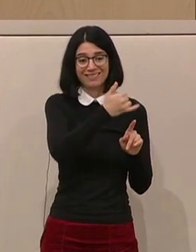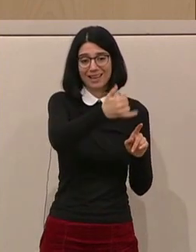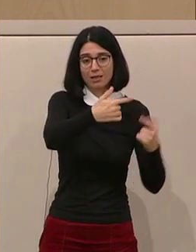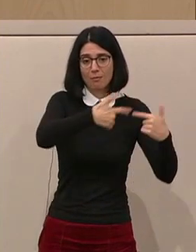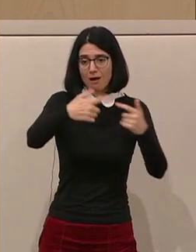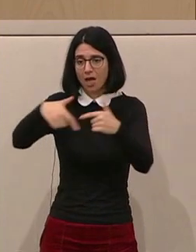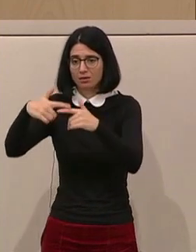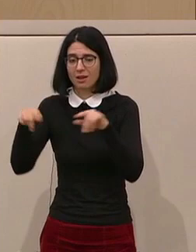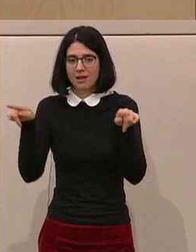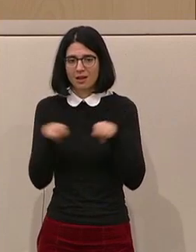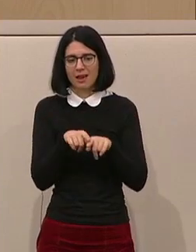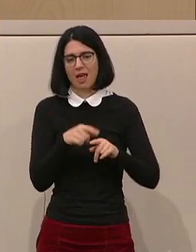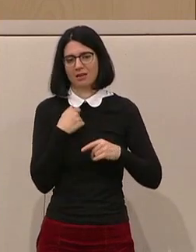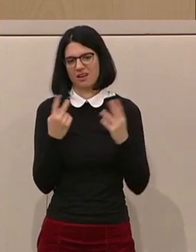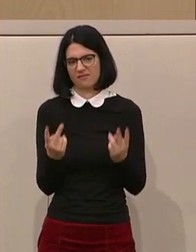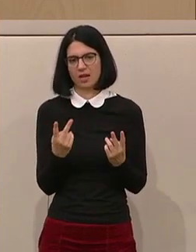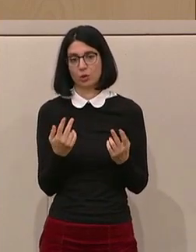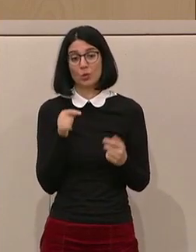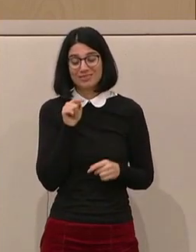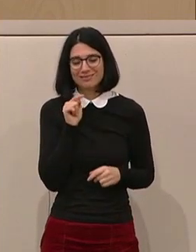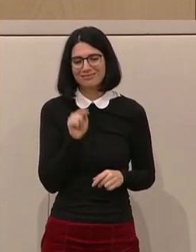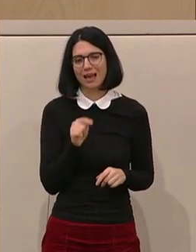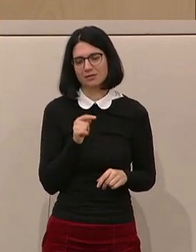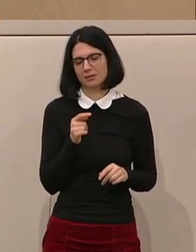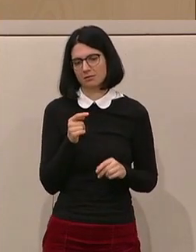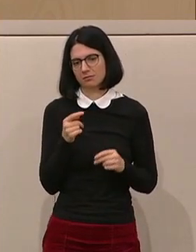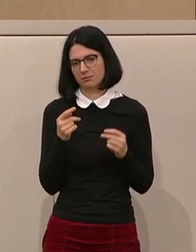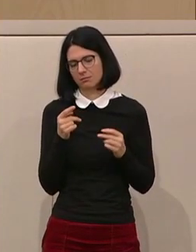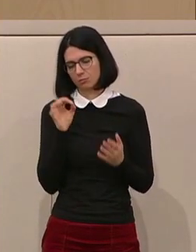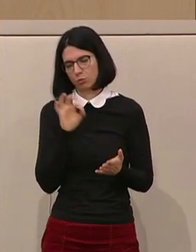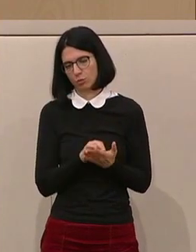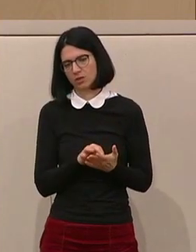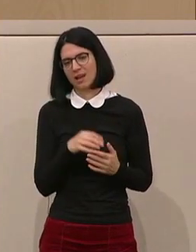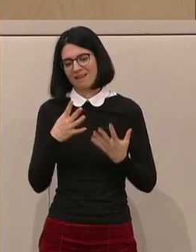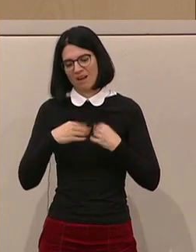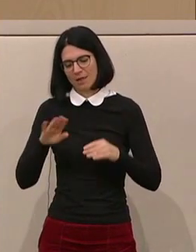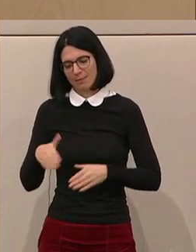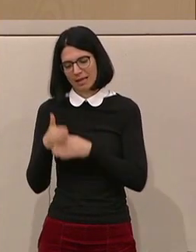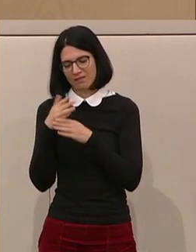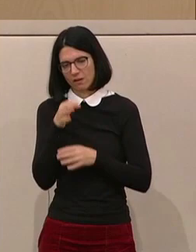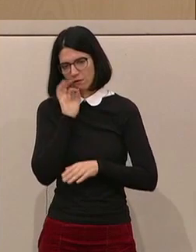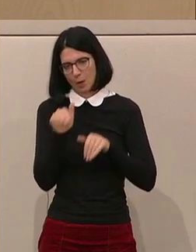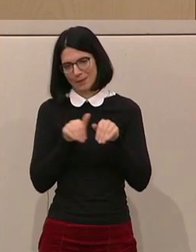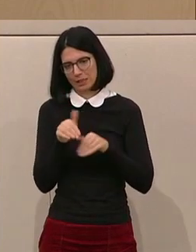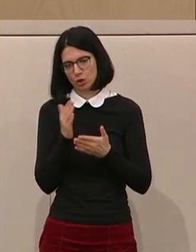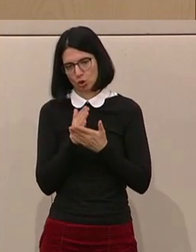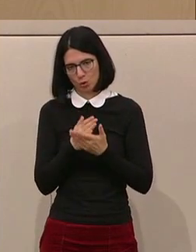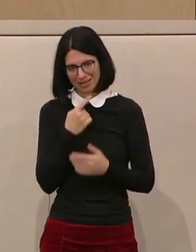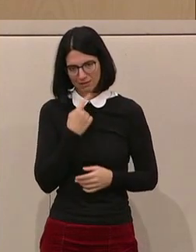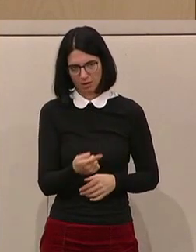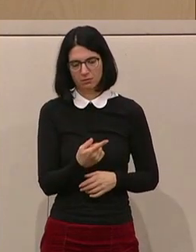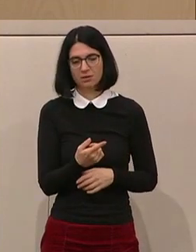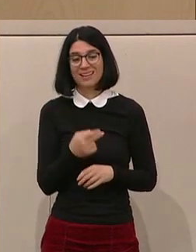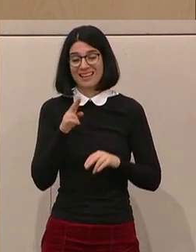viel wert. Und hier ist der Knackpunkt. Und wenn wir die Familienbeilhilfe, die Frau Minister hat es ja bereits auch angesprochen,